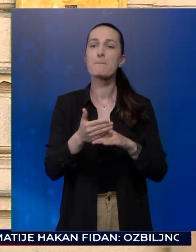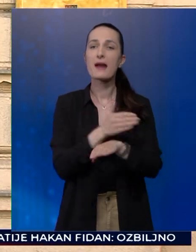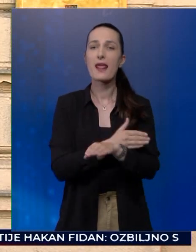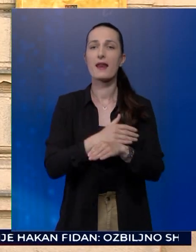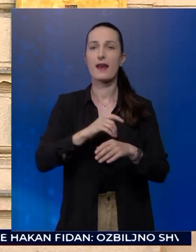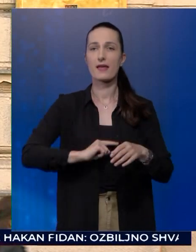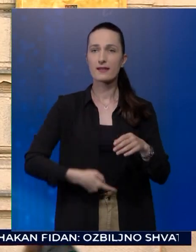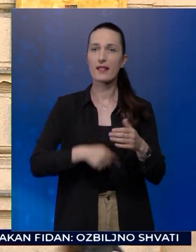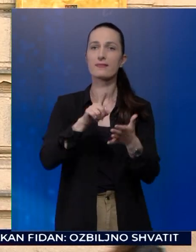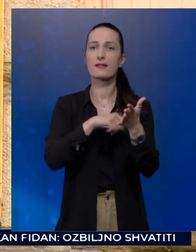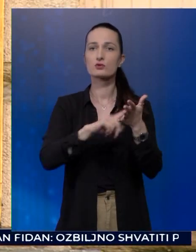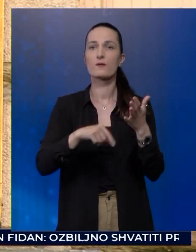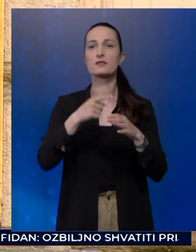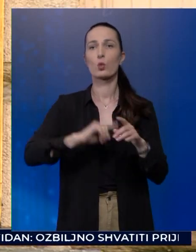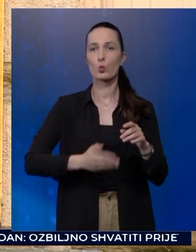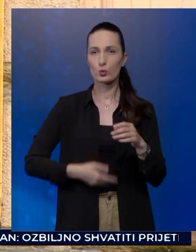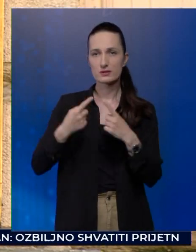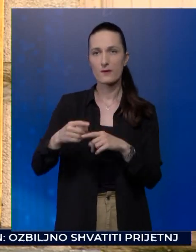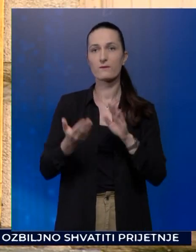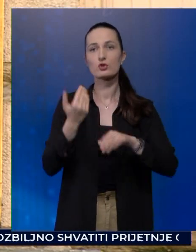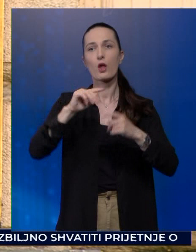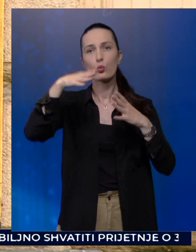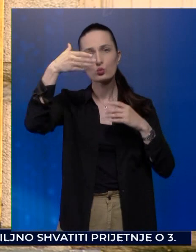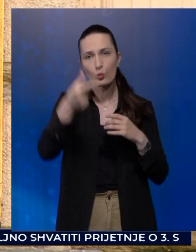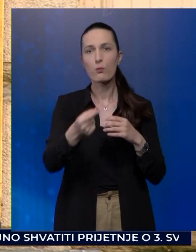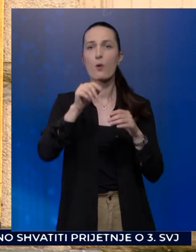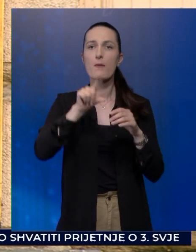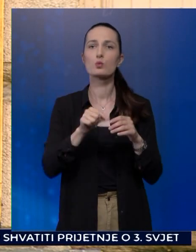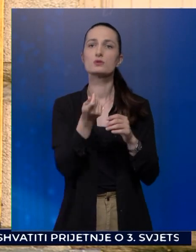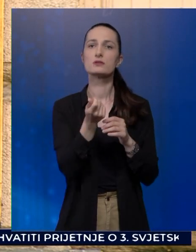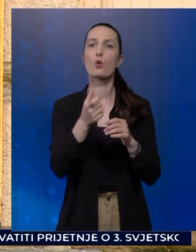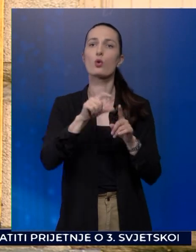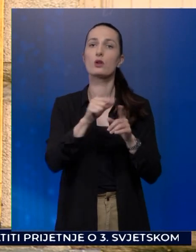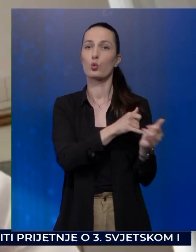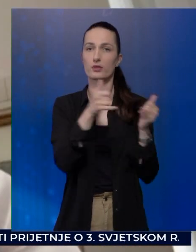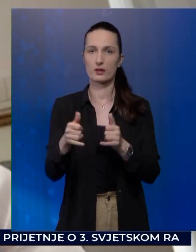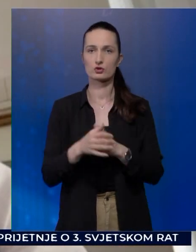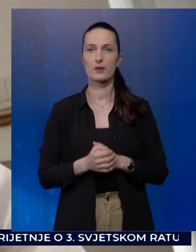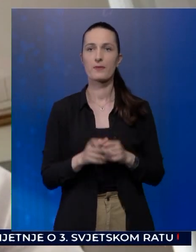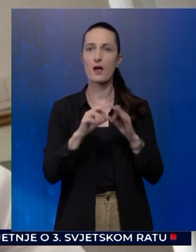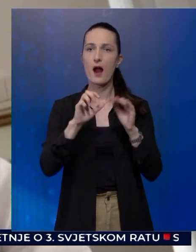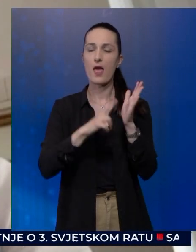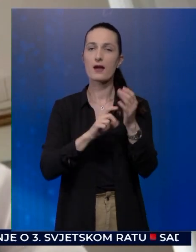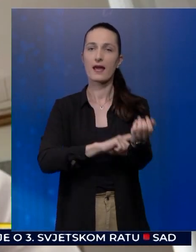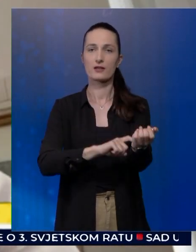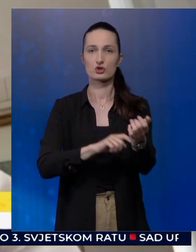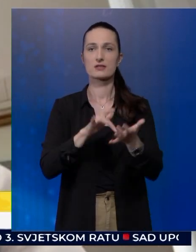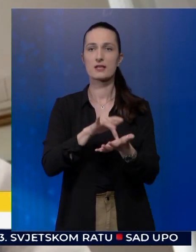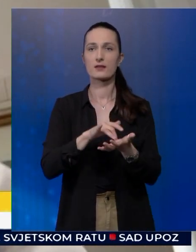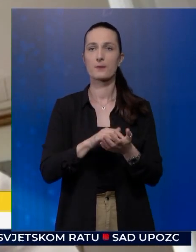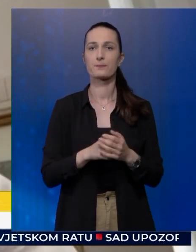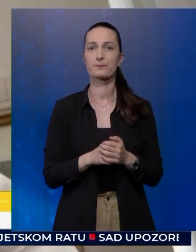prenatalne testove za trudnice za više nego duplo manju cijenu od dotadašnje. Da bi nas prije nekih sedam dana